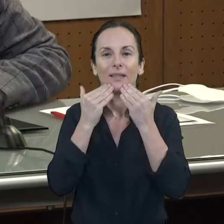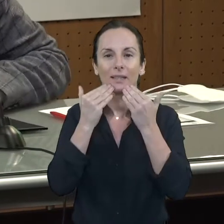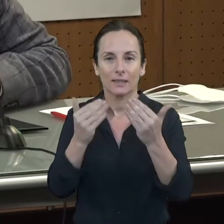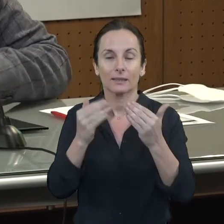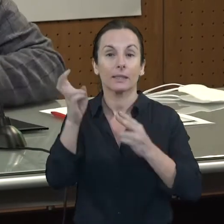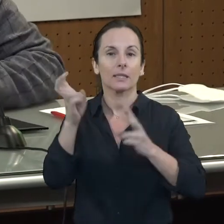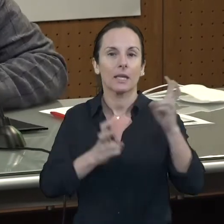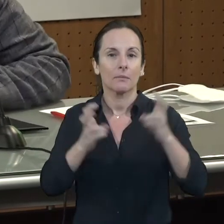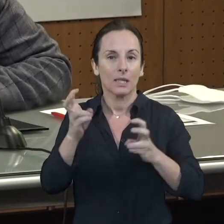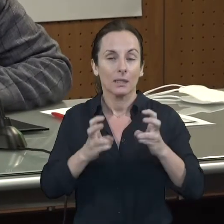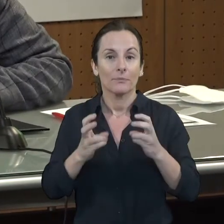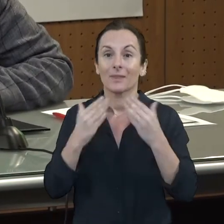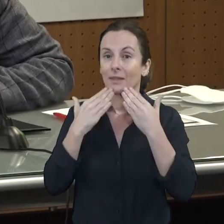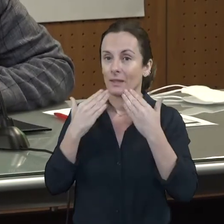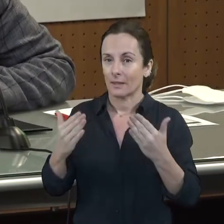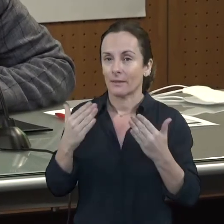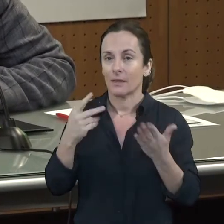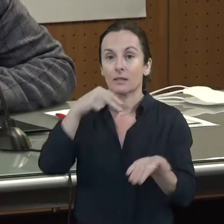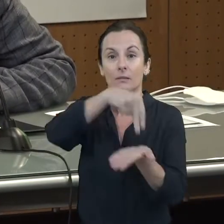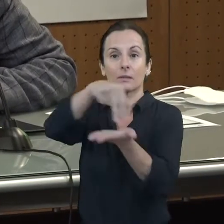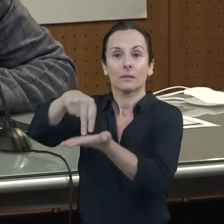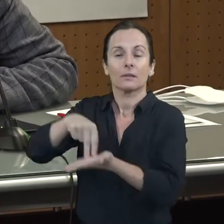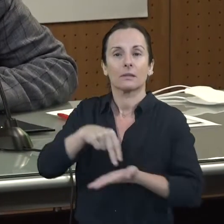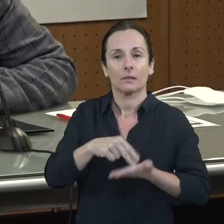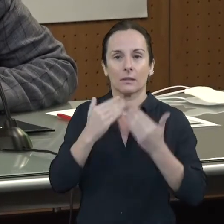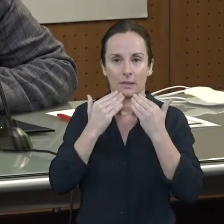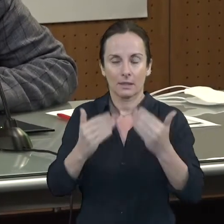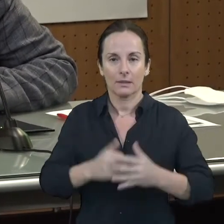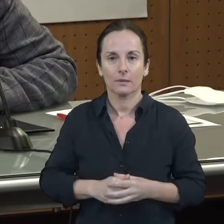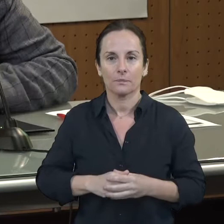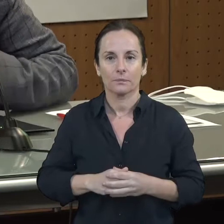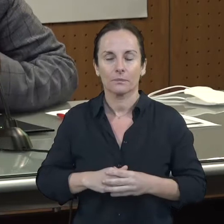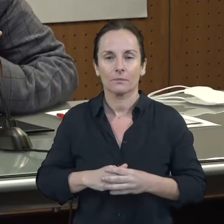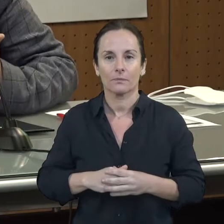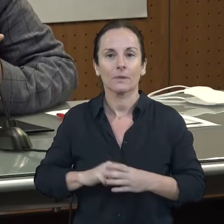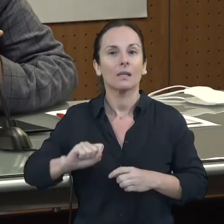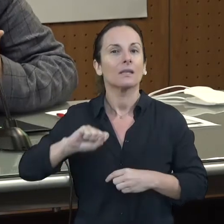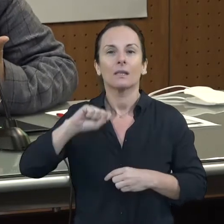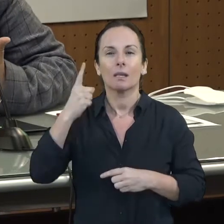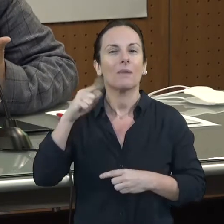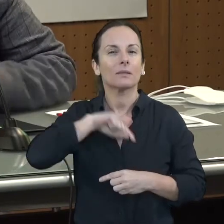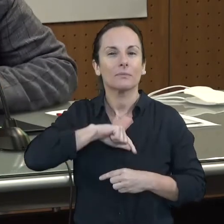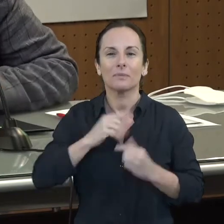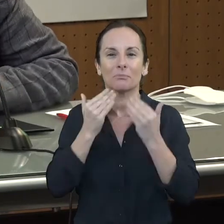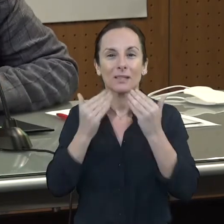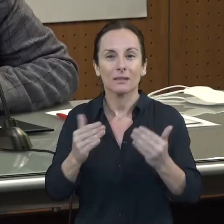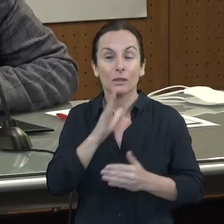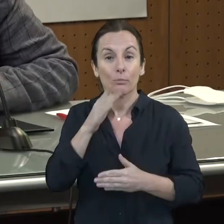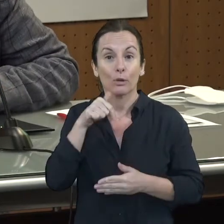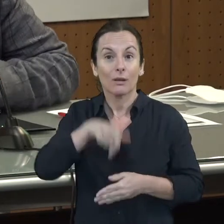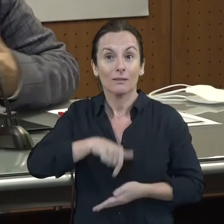gràcies per ser tots aquí i sobretot perquè aquest és el primer acte